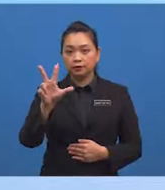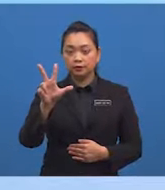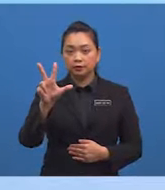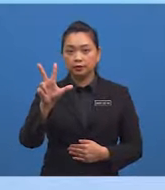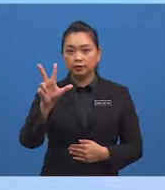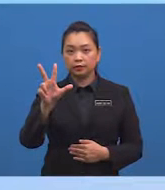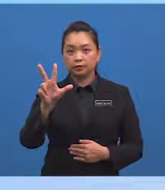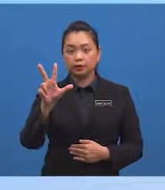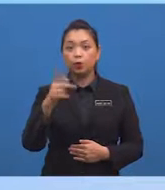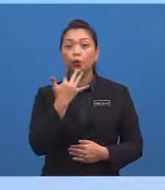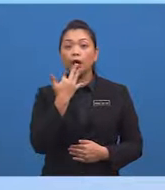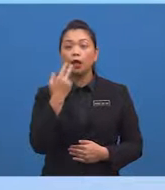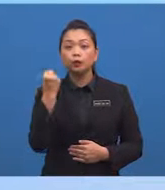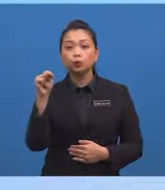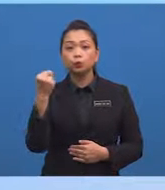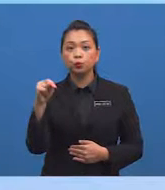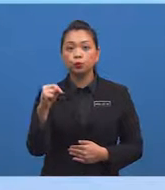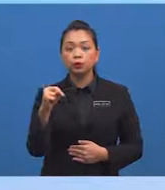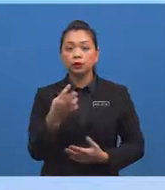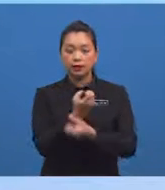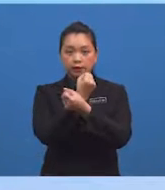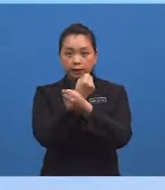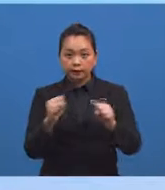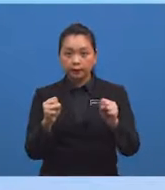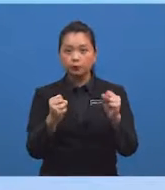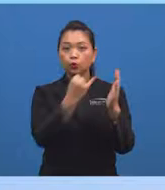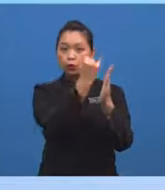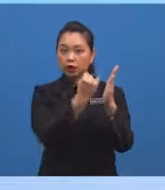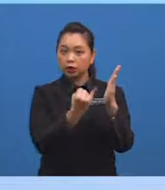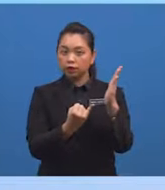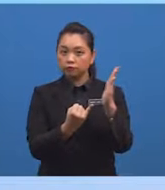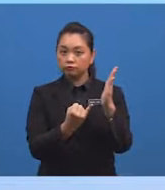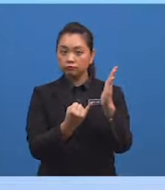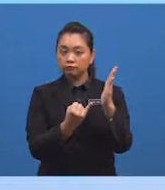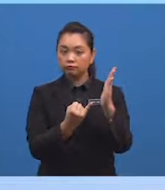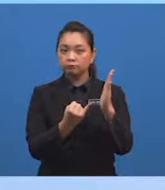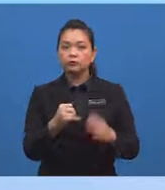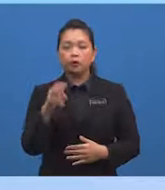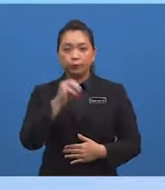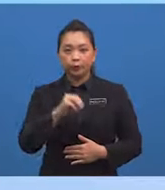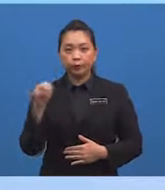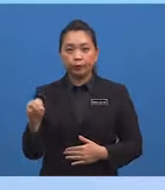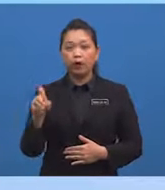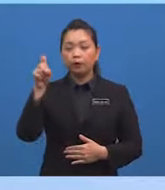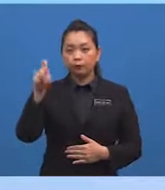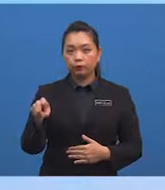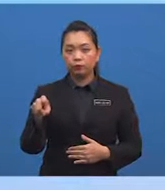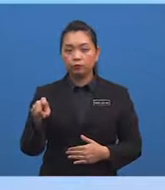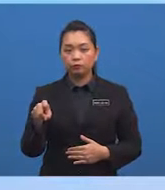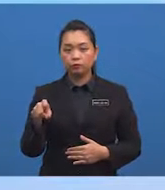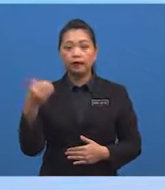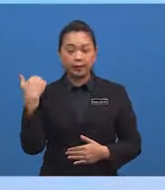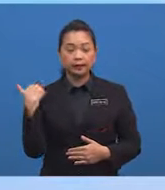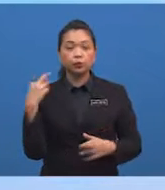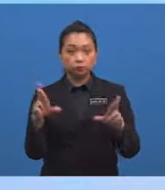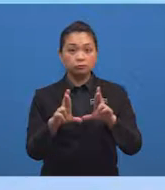berwarna ungu Telah siap dilukis dalam rajah Murid-murid hanya perlu sediakan pembaris